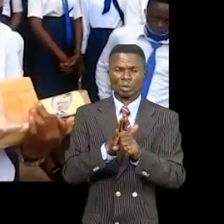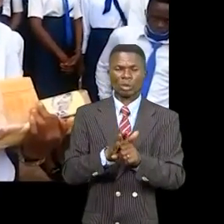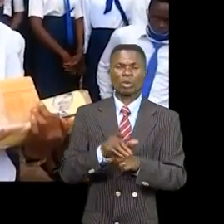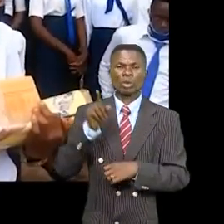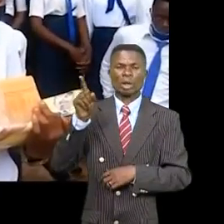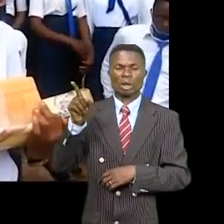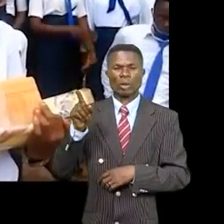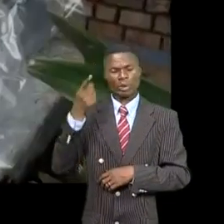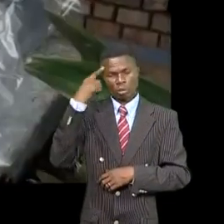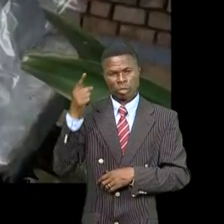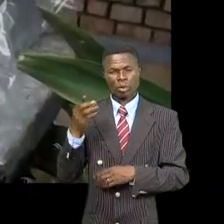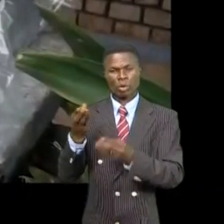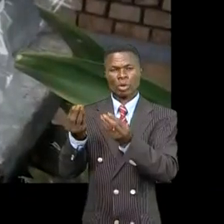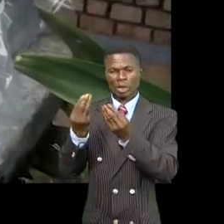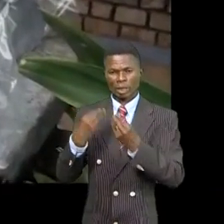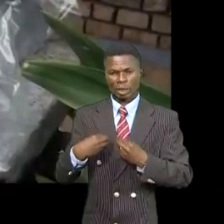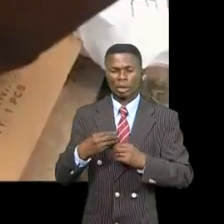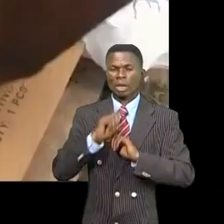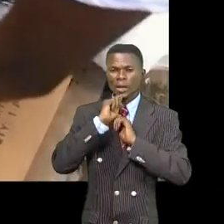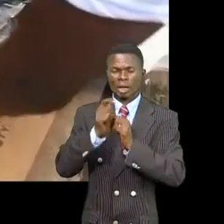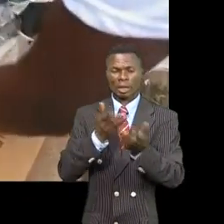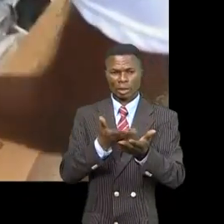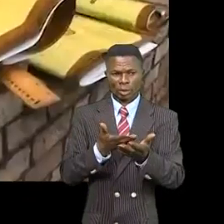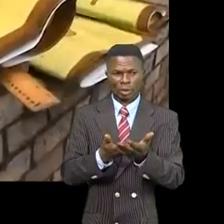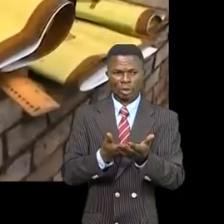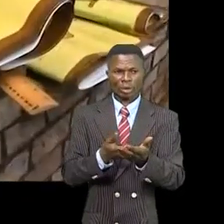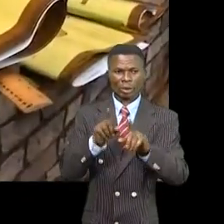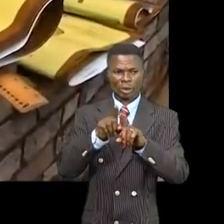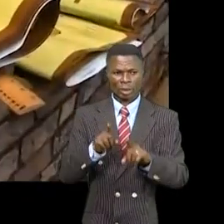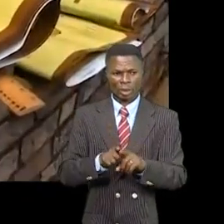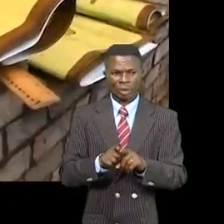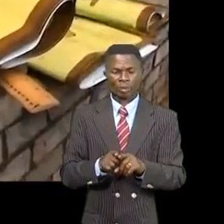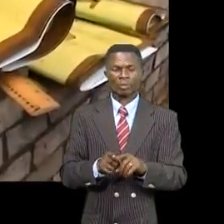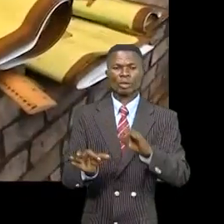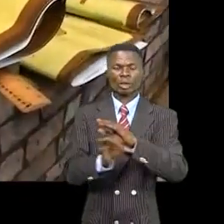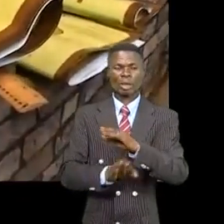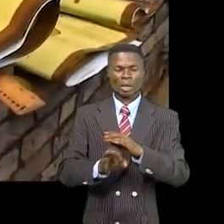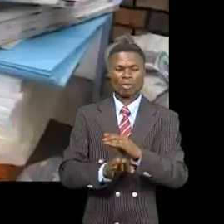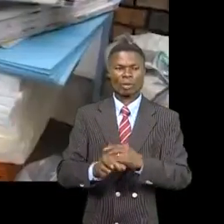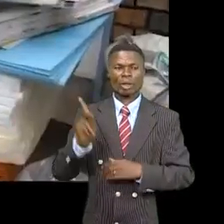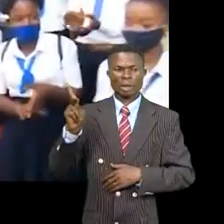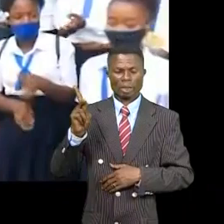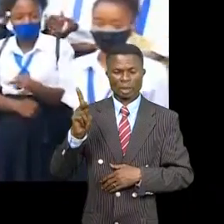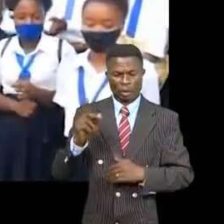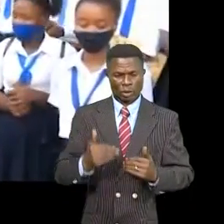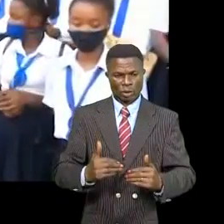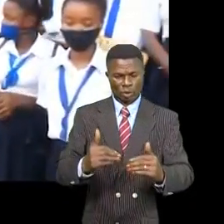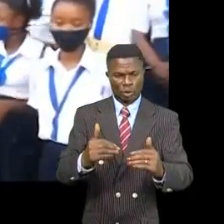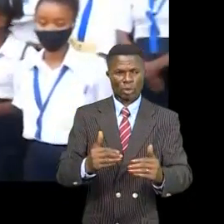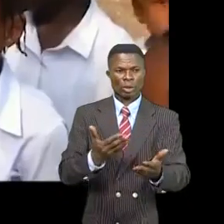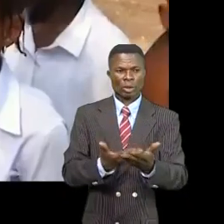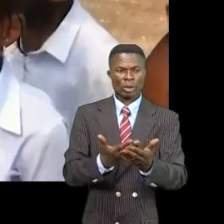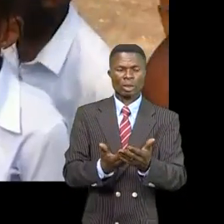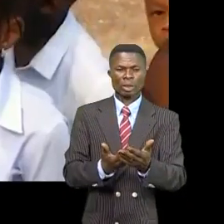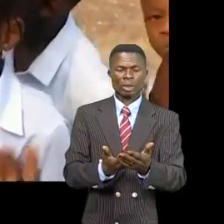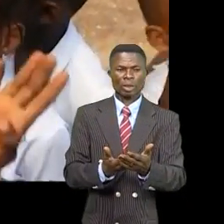appartiennent à notre formation ces gestes de grandeur n'est pas le premier pour la fondation Kadima qui ne cesse de se distinguer dans